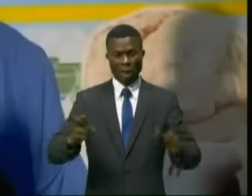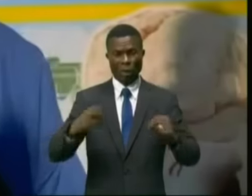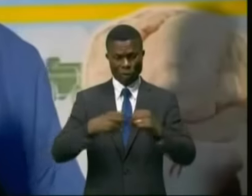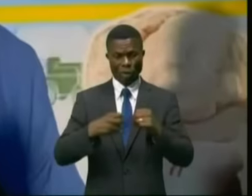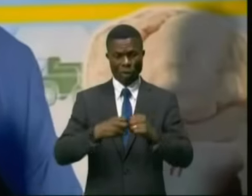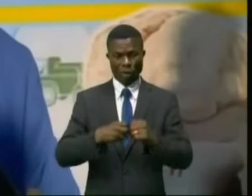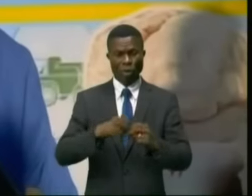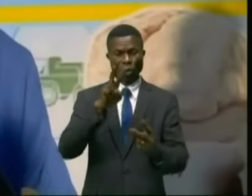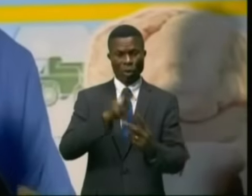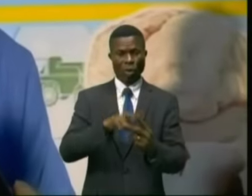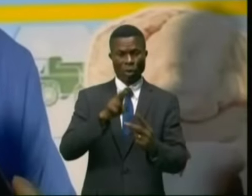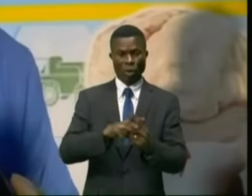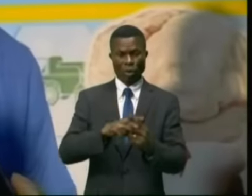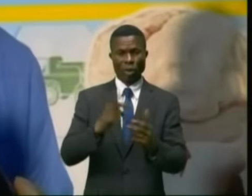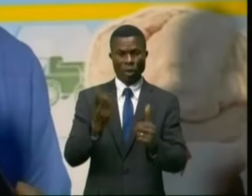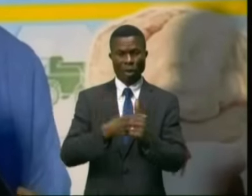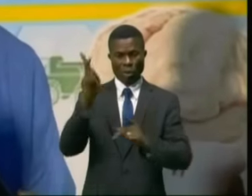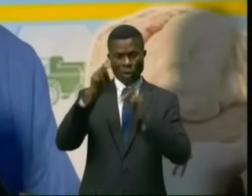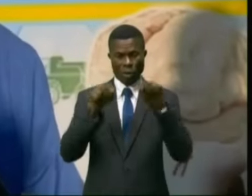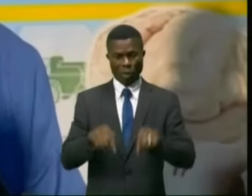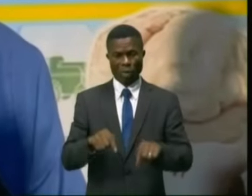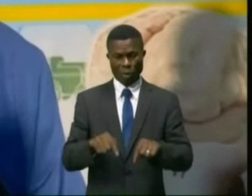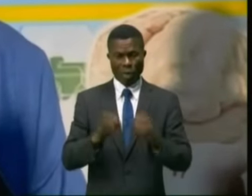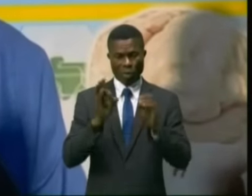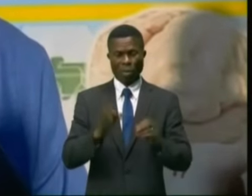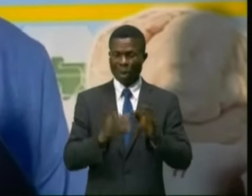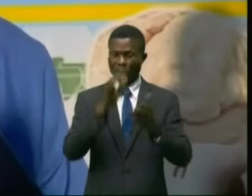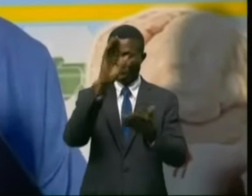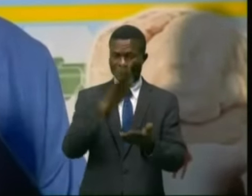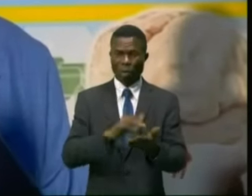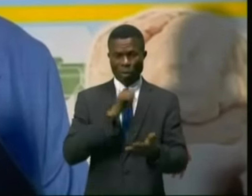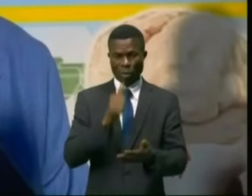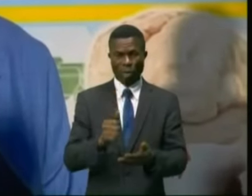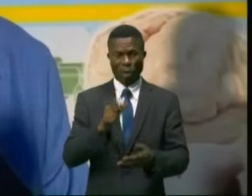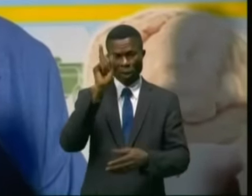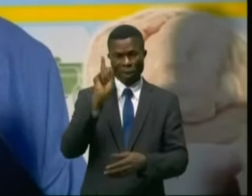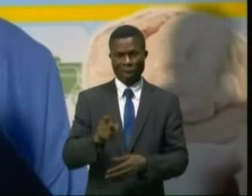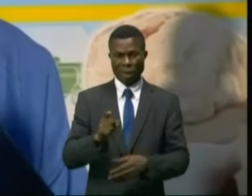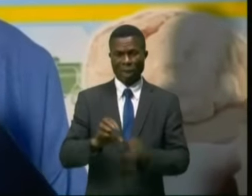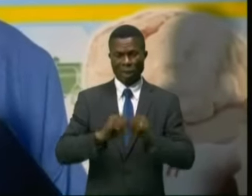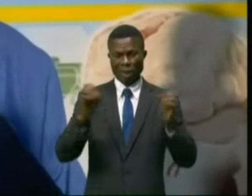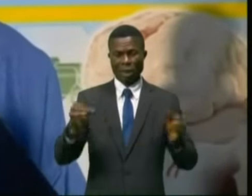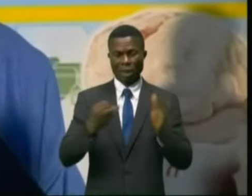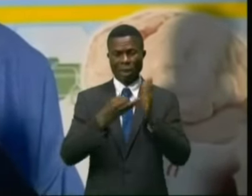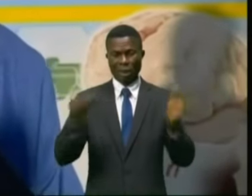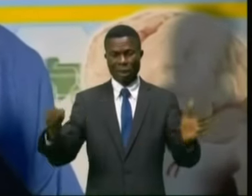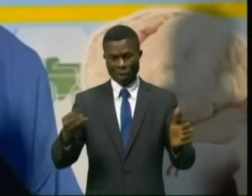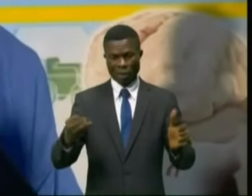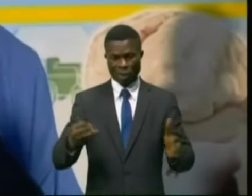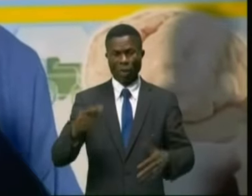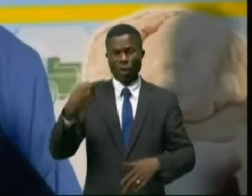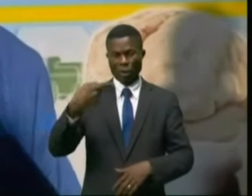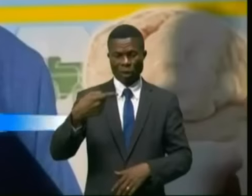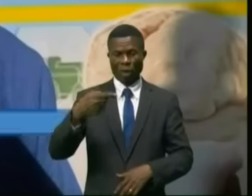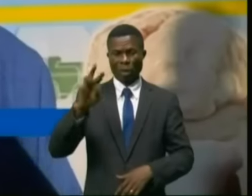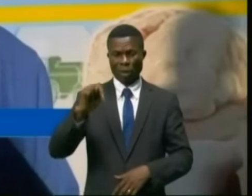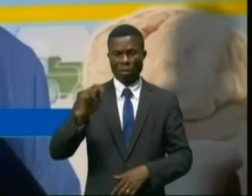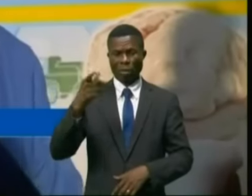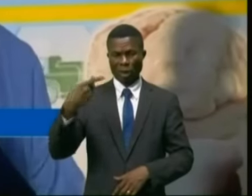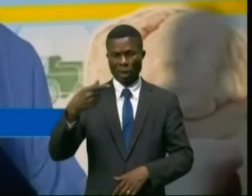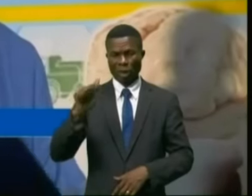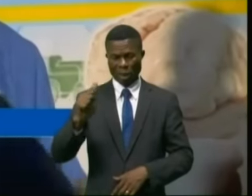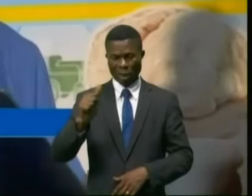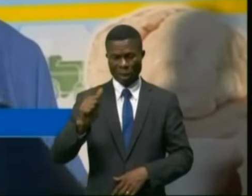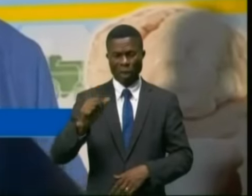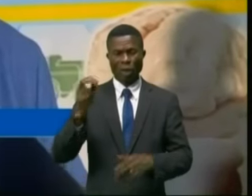étant hydroélectriques, 100 gigawatts, et au solaire 70 gigawatts, encore qu'il faut y